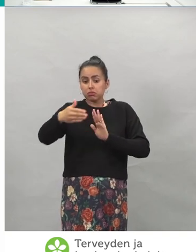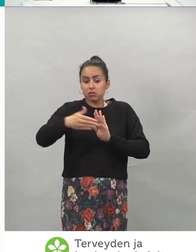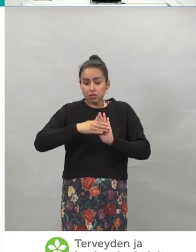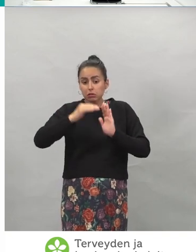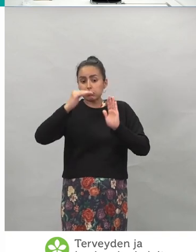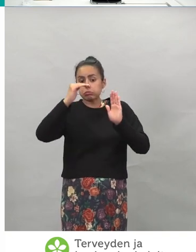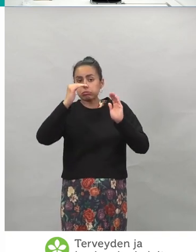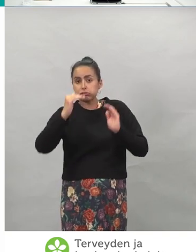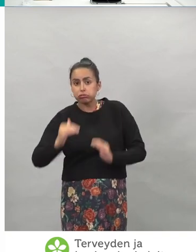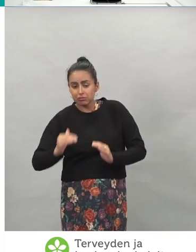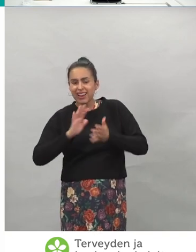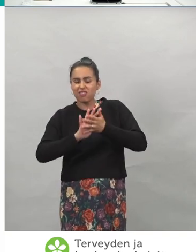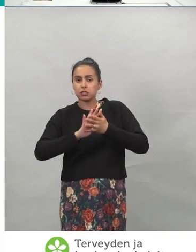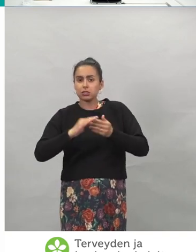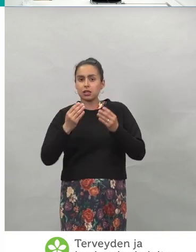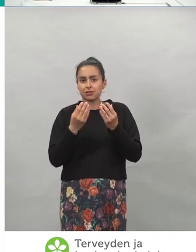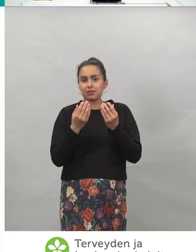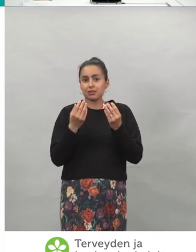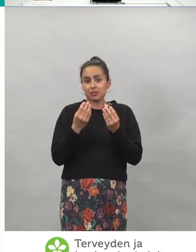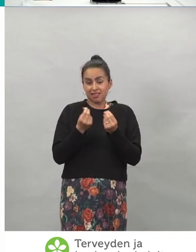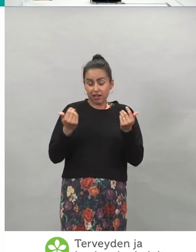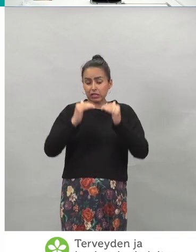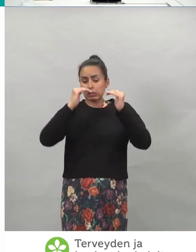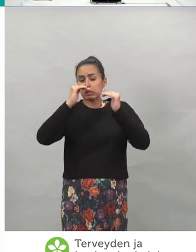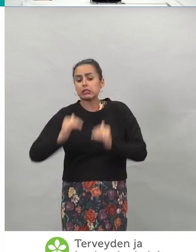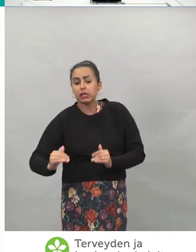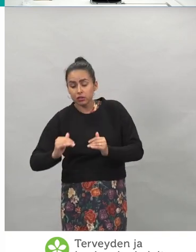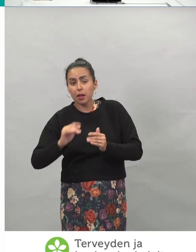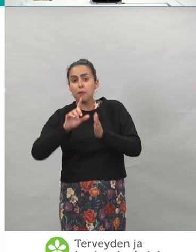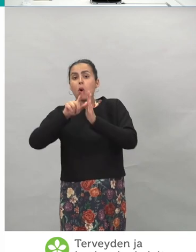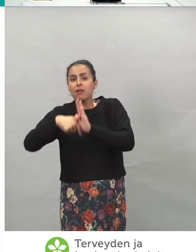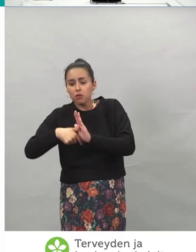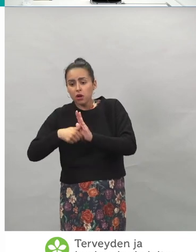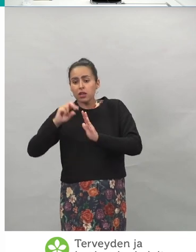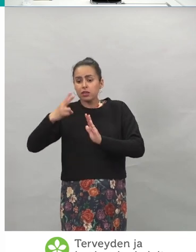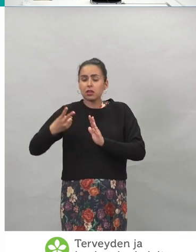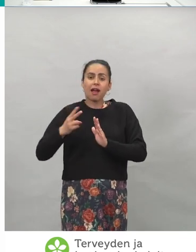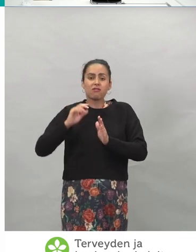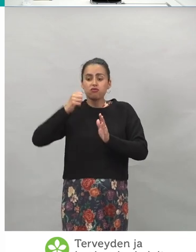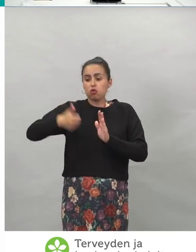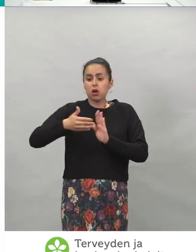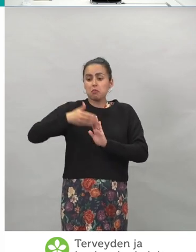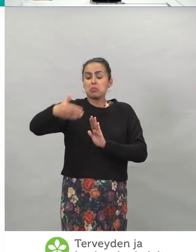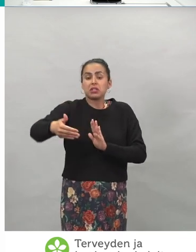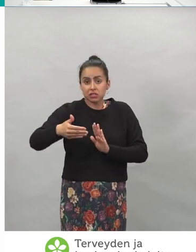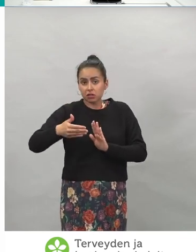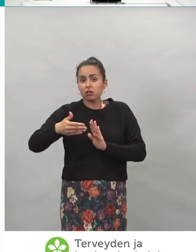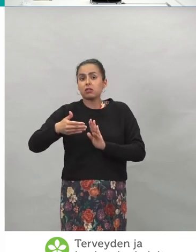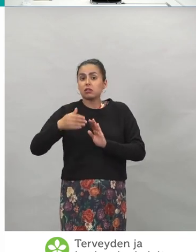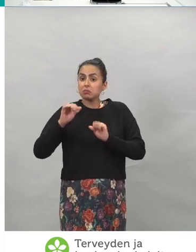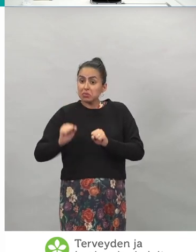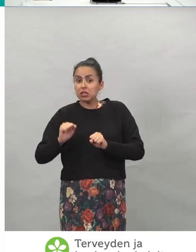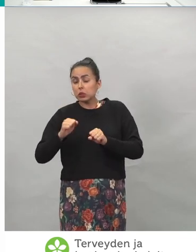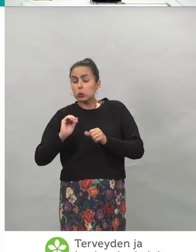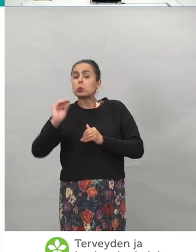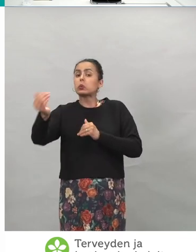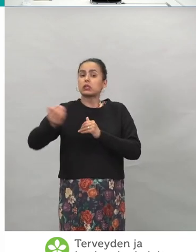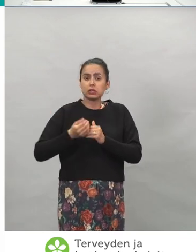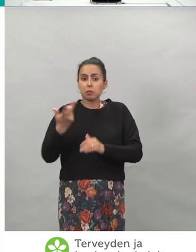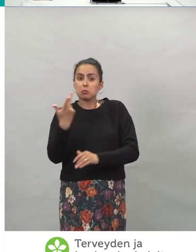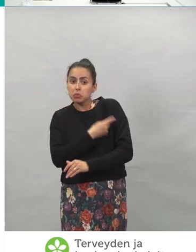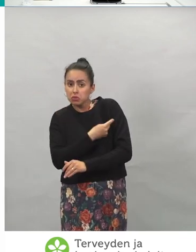tarvittaisiin jo puolen vuoden tai vuoden kuluttua tehosteannoksia. Että tähän aika tulee näyttämään meille vastaukset.